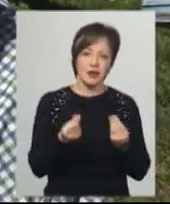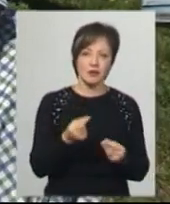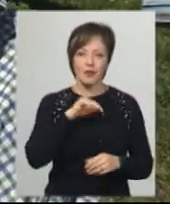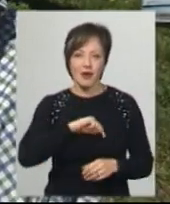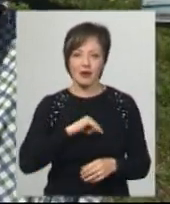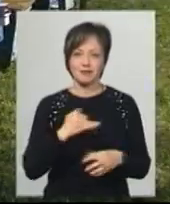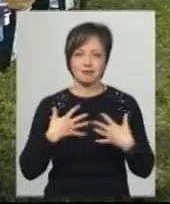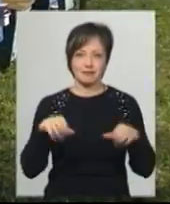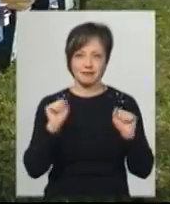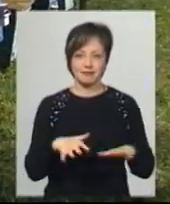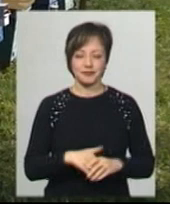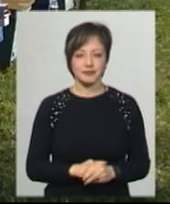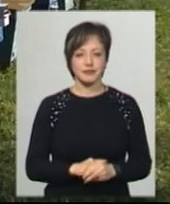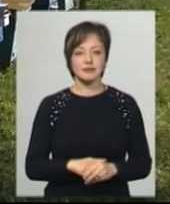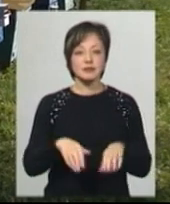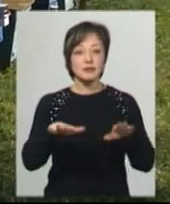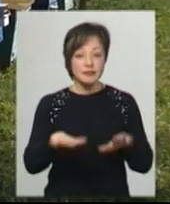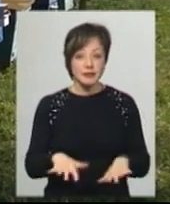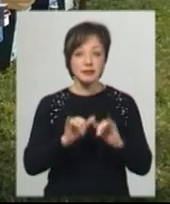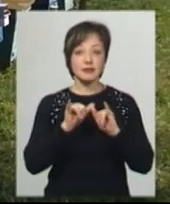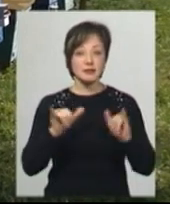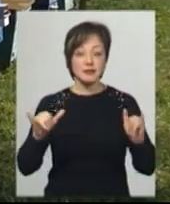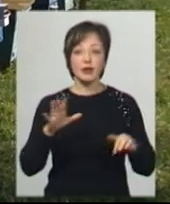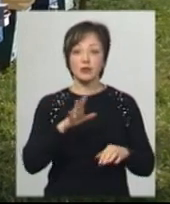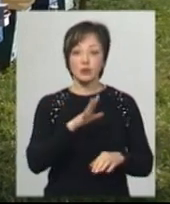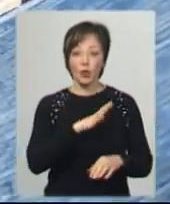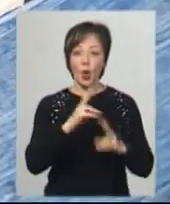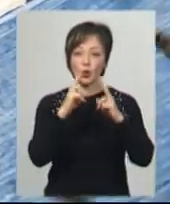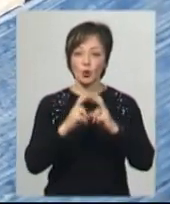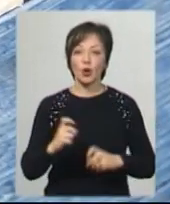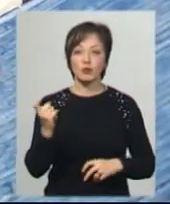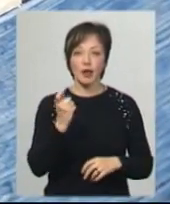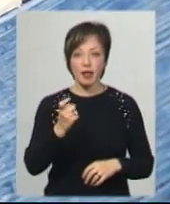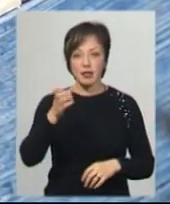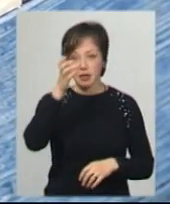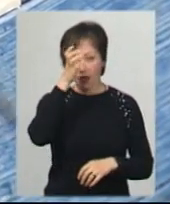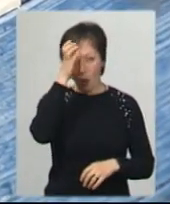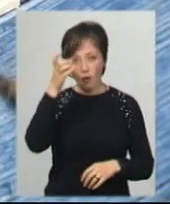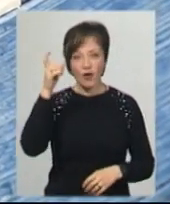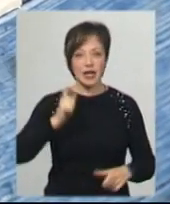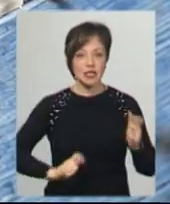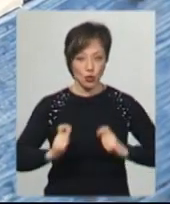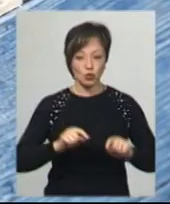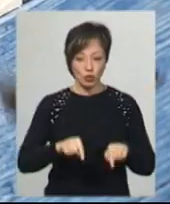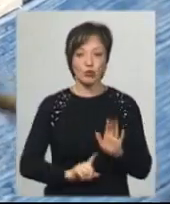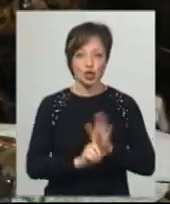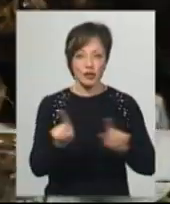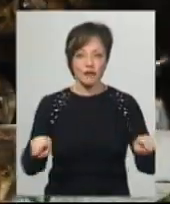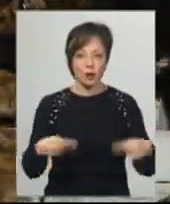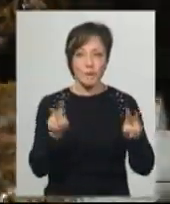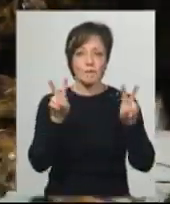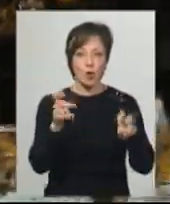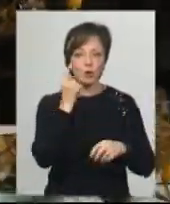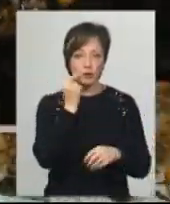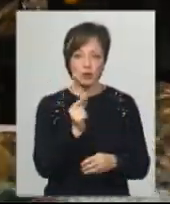моральної, якої заводни. На місці цього бджолорозплідника було дослідне господарство наукового інституту. І саме на цій пасіці почали відроджувати породу